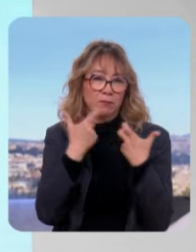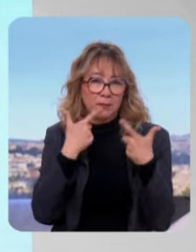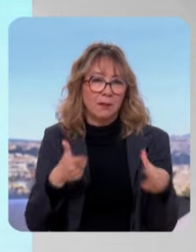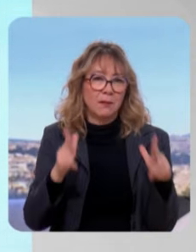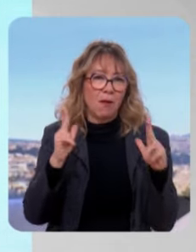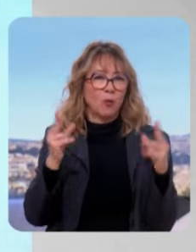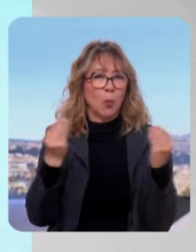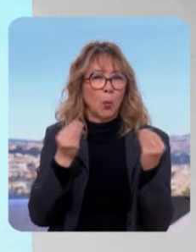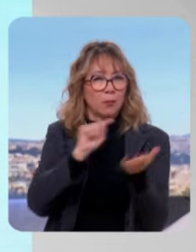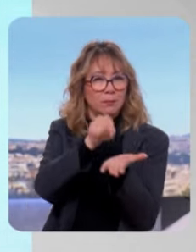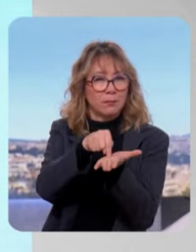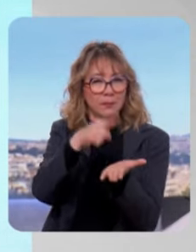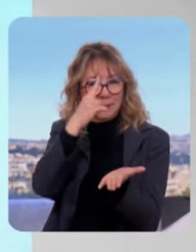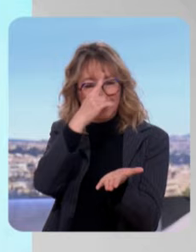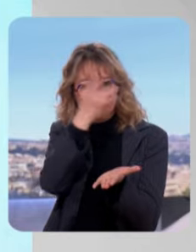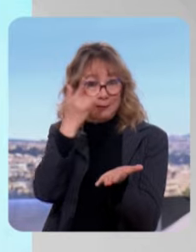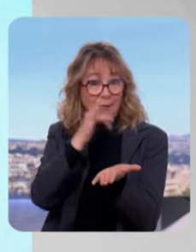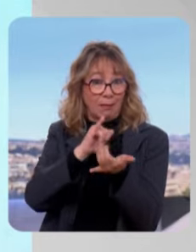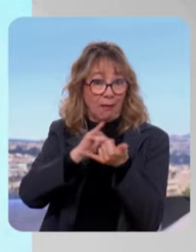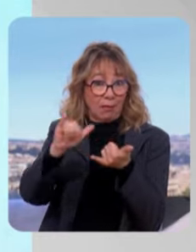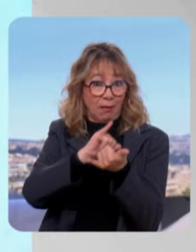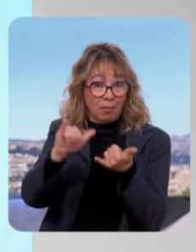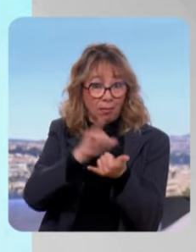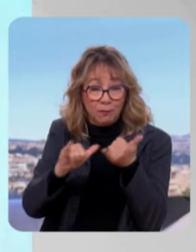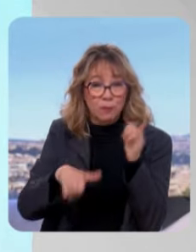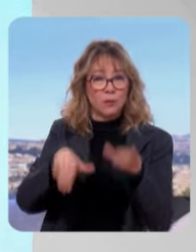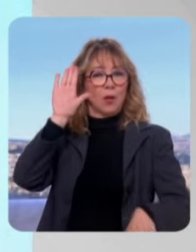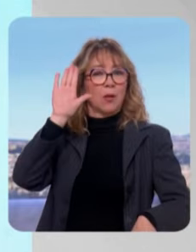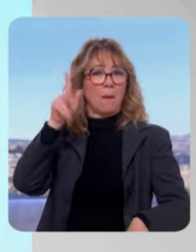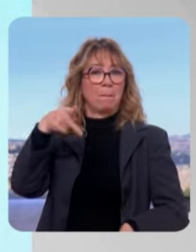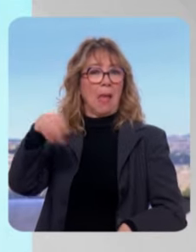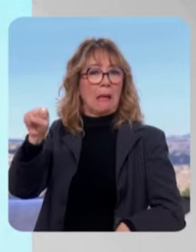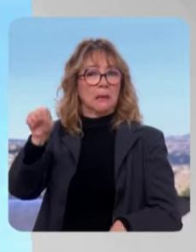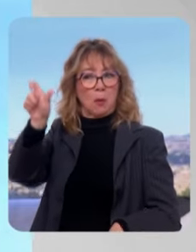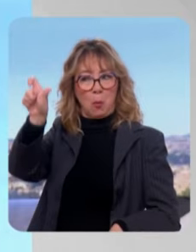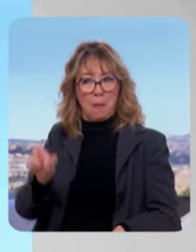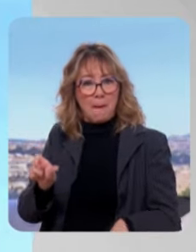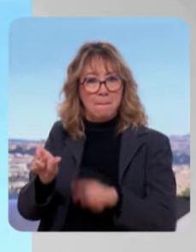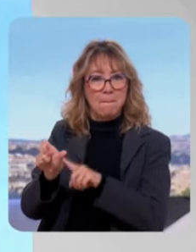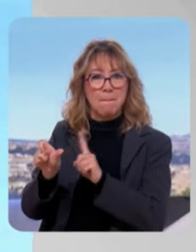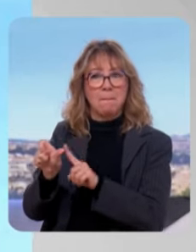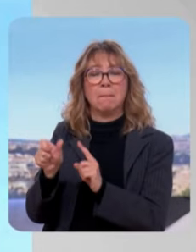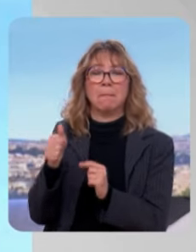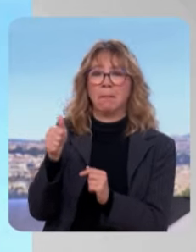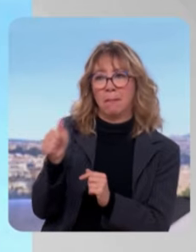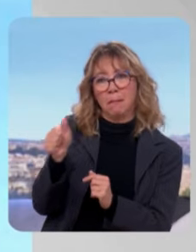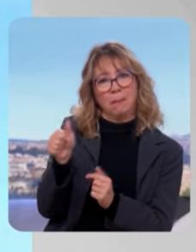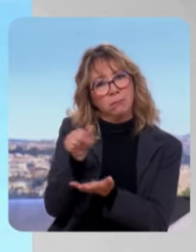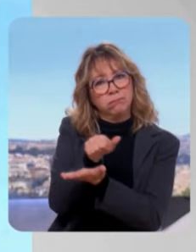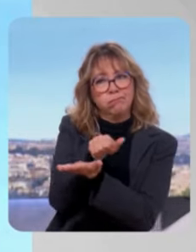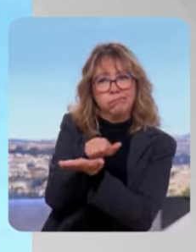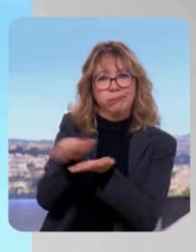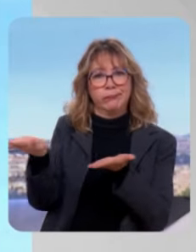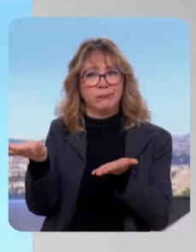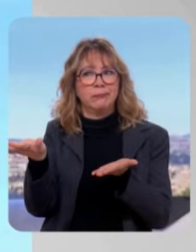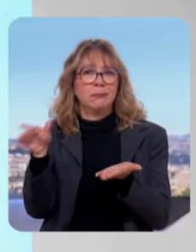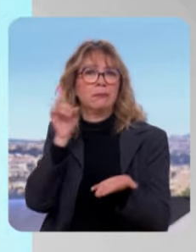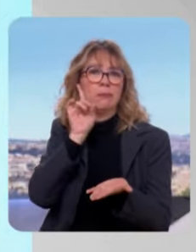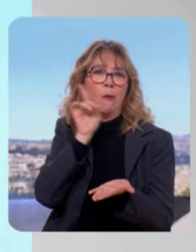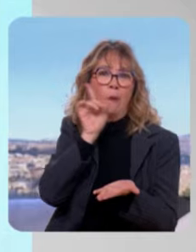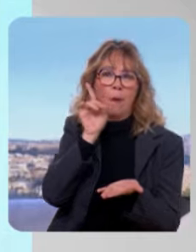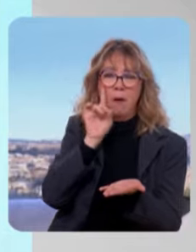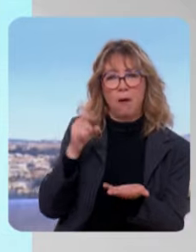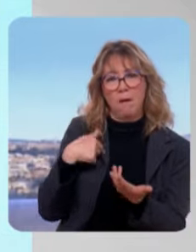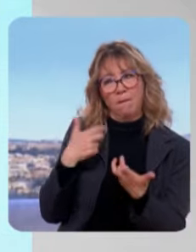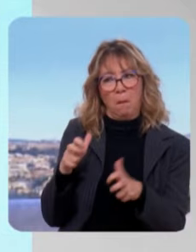vue à Saint-Etienne où le candidat du PS et de place publique, Raphaël Glucksmann, a été exfiltré d'une manifestation parce qu'il n'y était pas le bienvenu. Il y avait